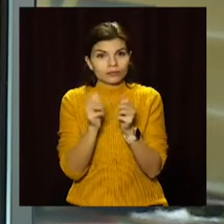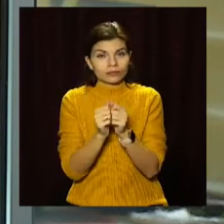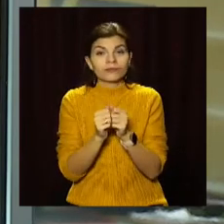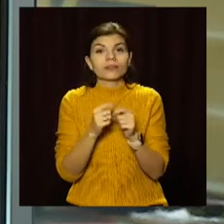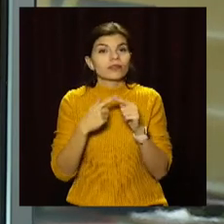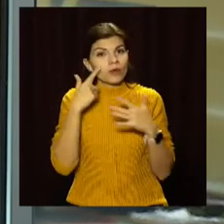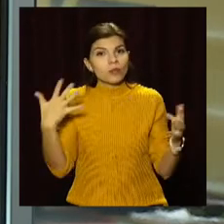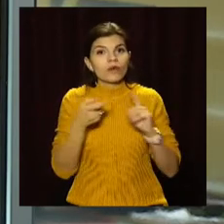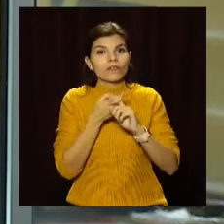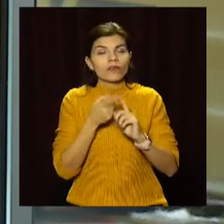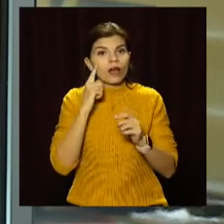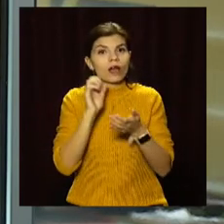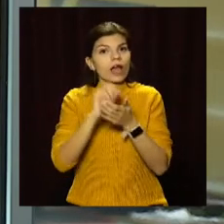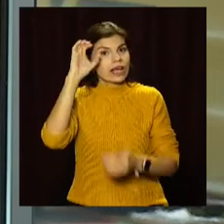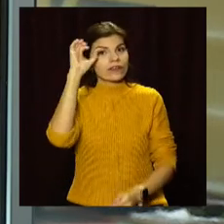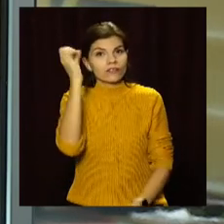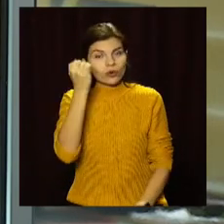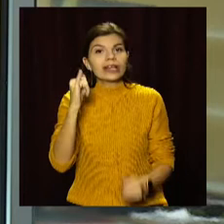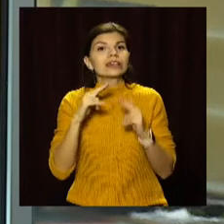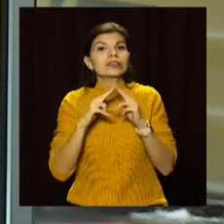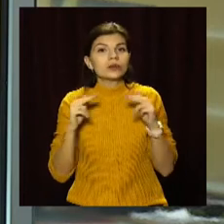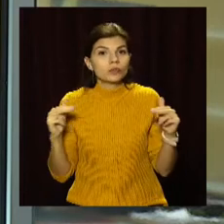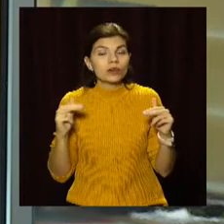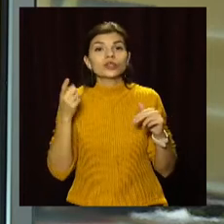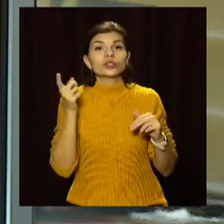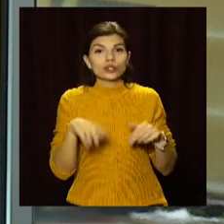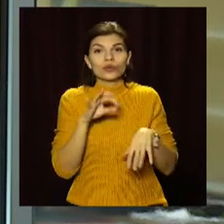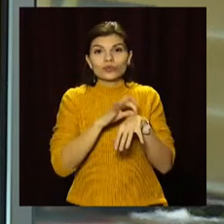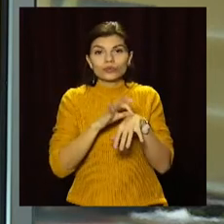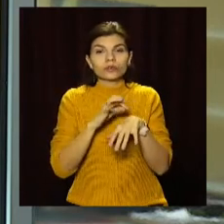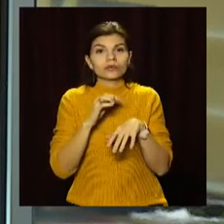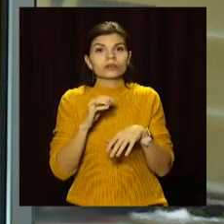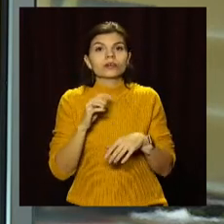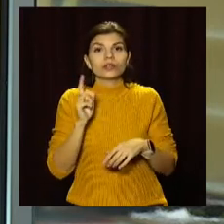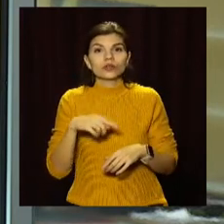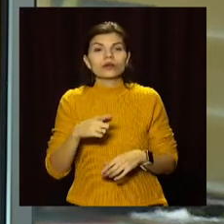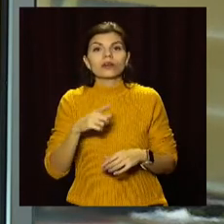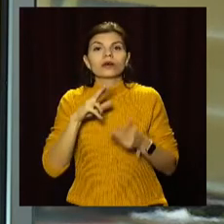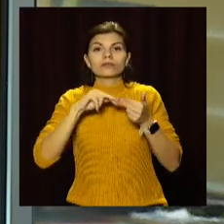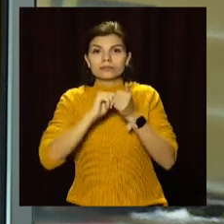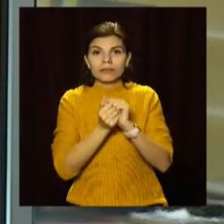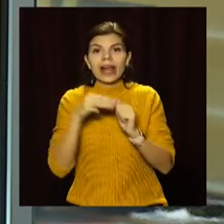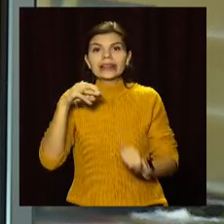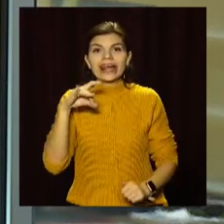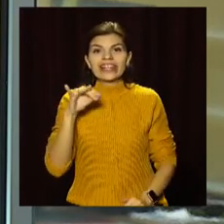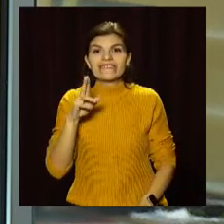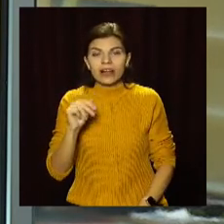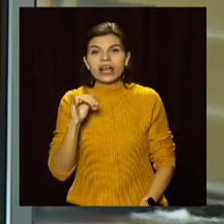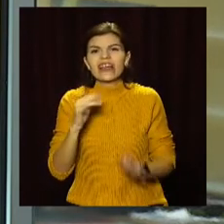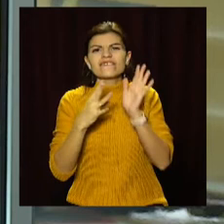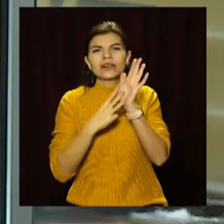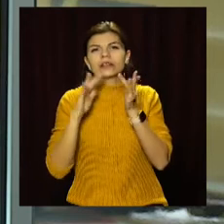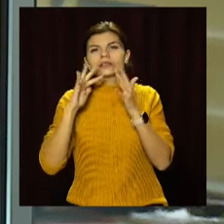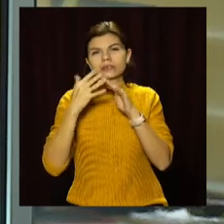Найбільше інфікованих виявили у Кривому Розі та Дніпрі. Також недугу діагностували у мешканців Кам'янського, Тернівки та восьми